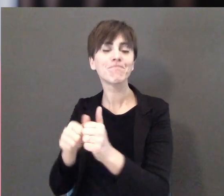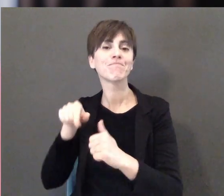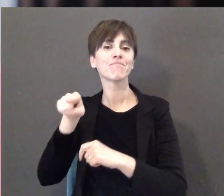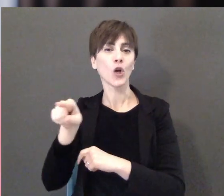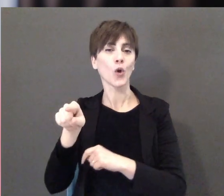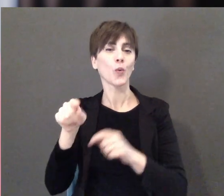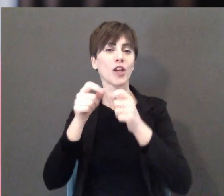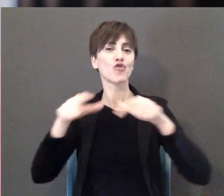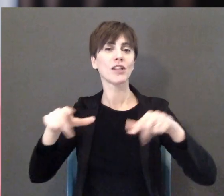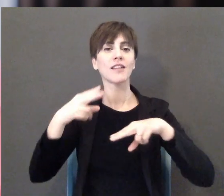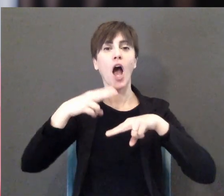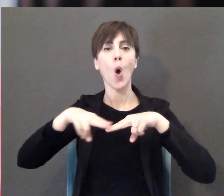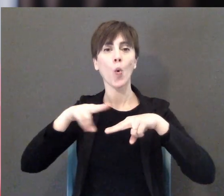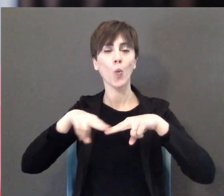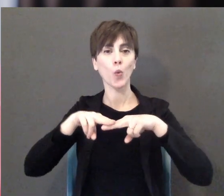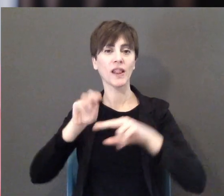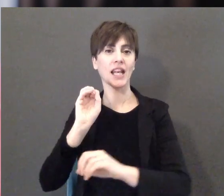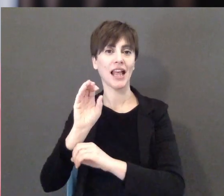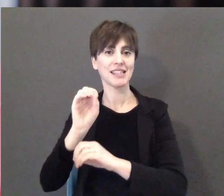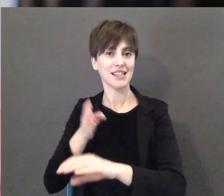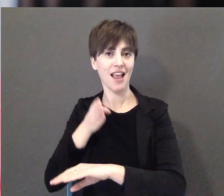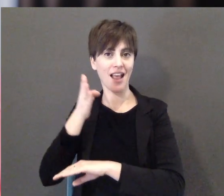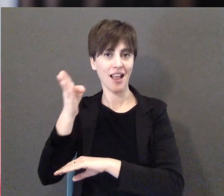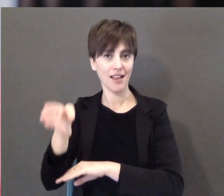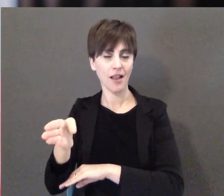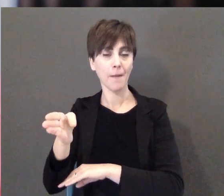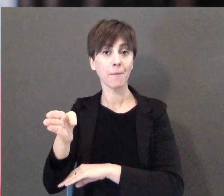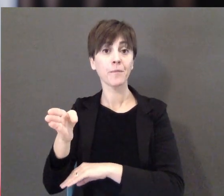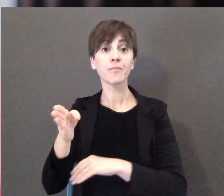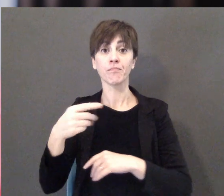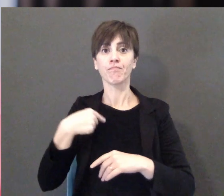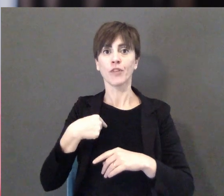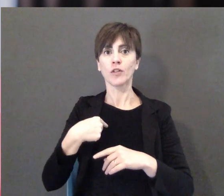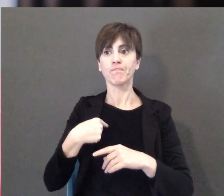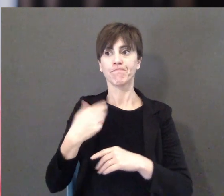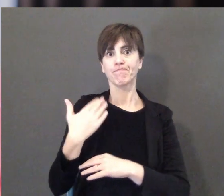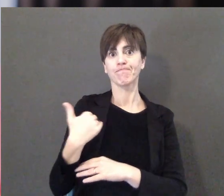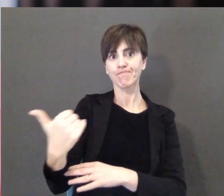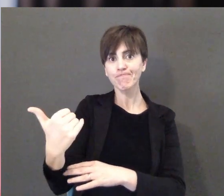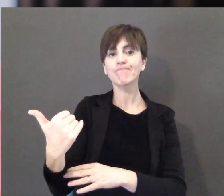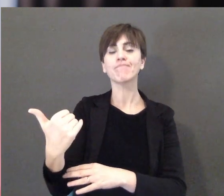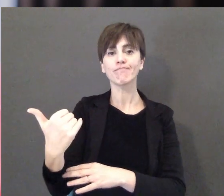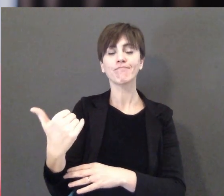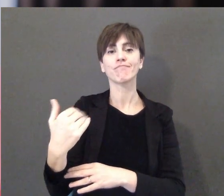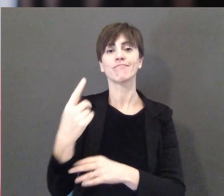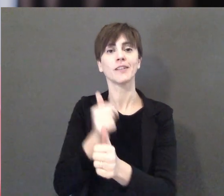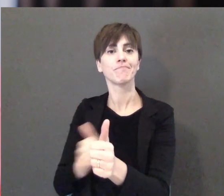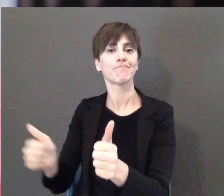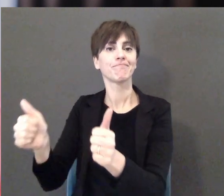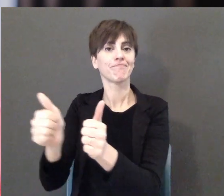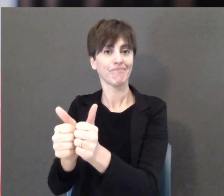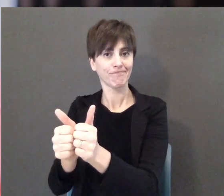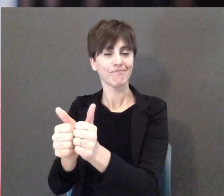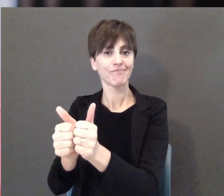venuto fuori dalla scuola è andato a Udine a insegnare e lui mi ha detto se vado la un po' si